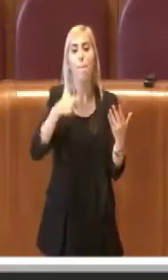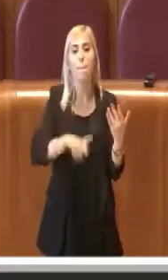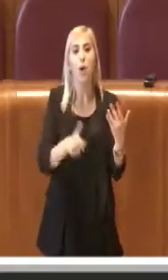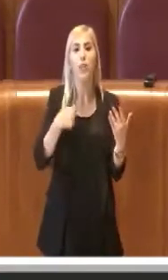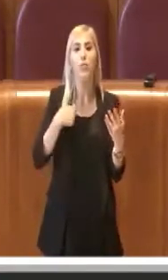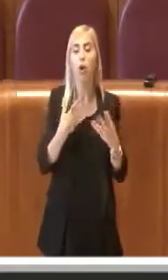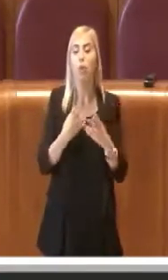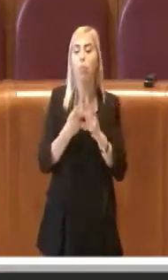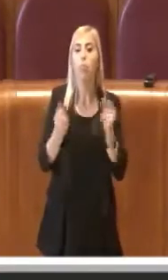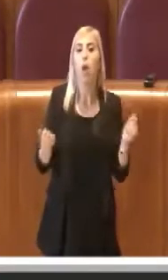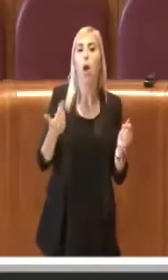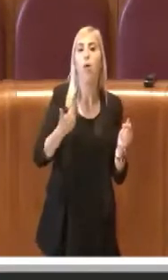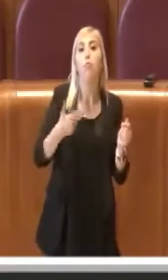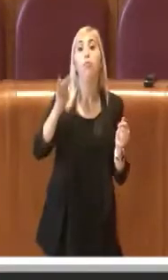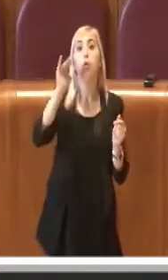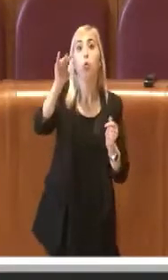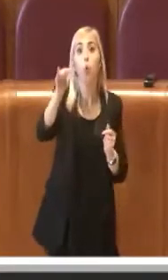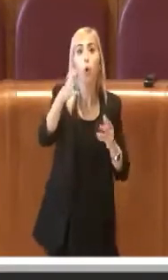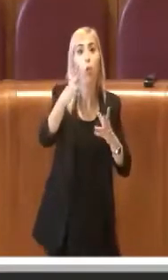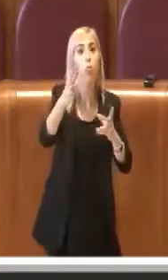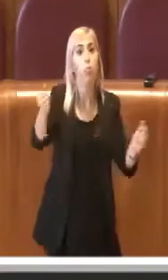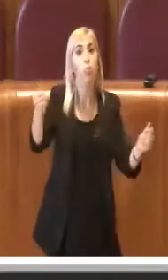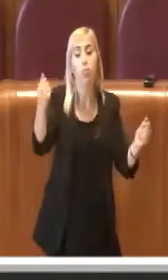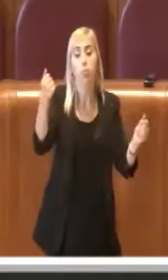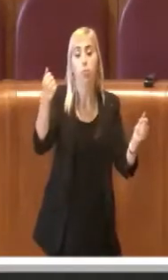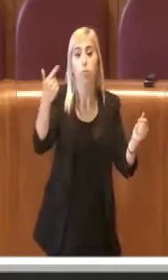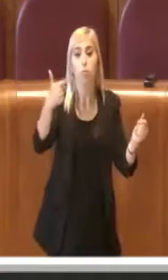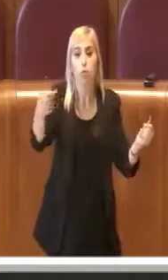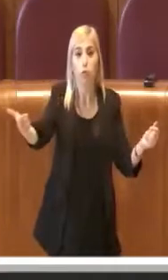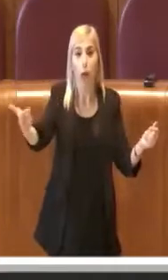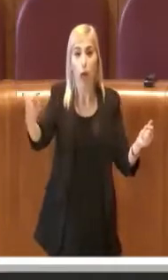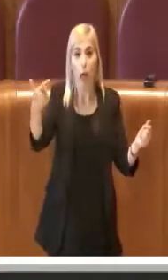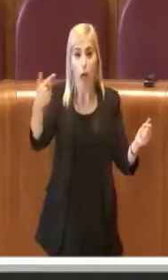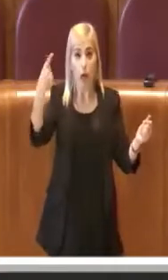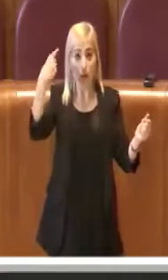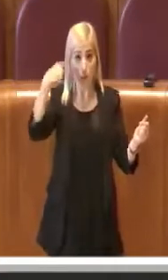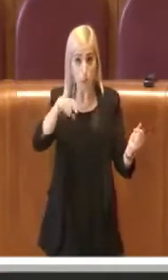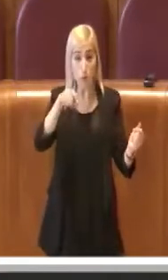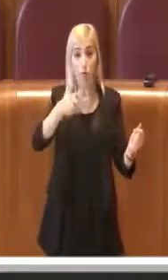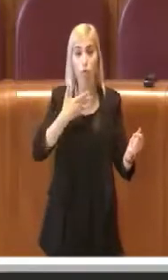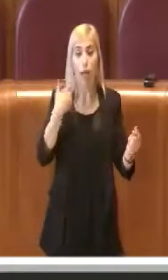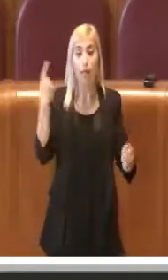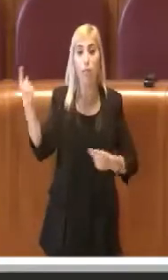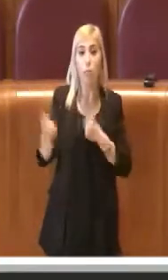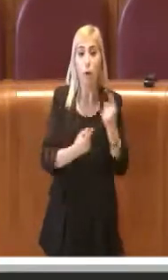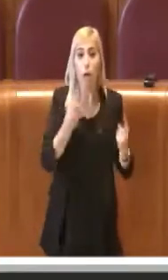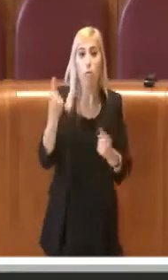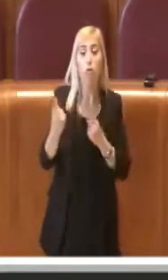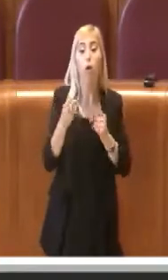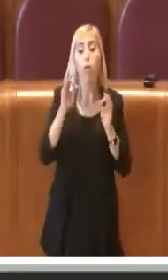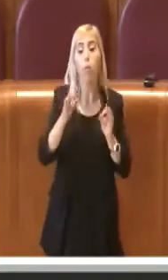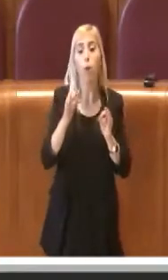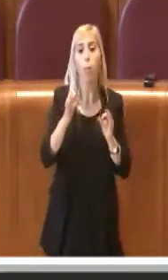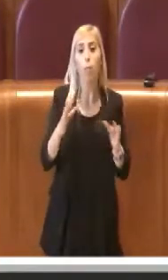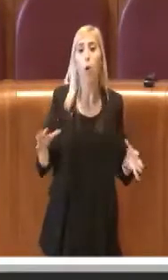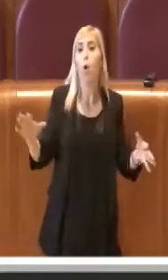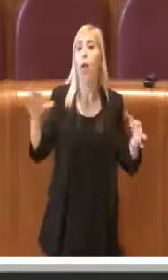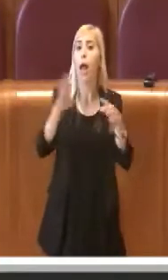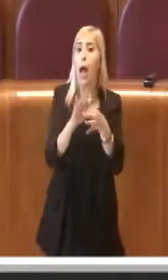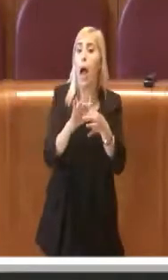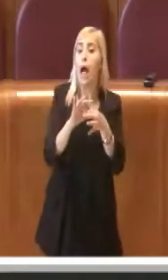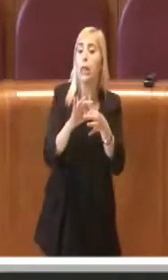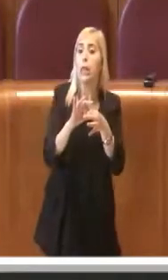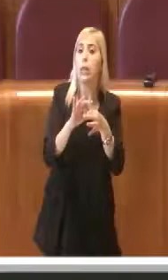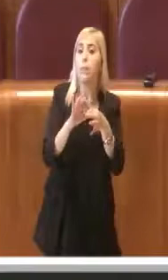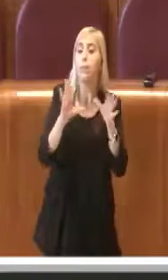né risolve il passato, perché abbiamo tutta una serie di questioni aperte con i consorsi, tra cui opere realizzate, ma mai